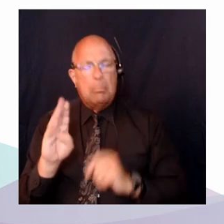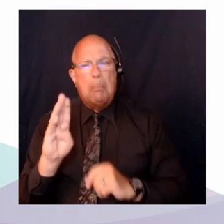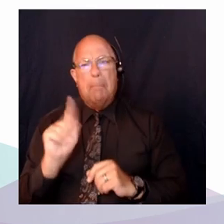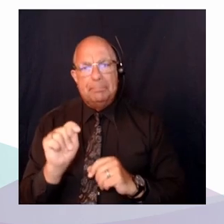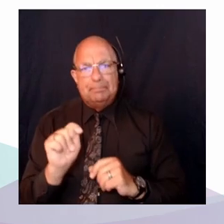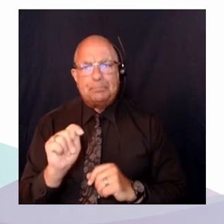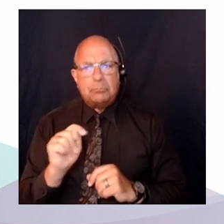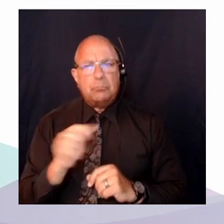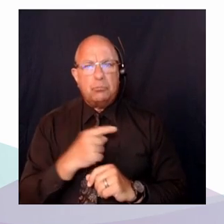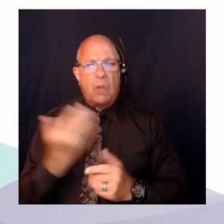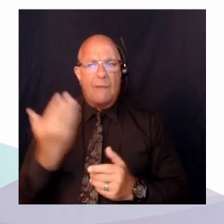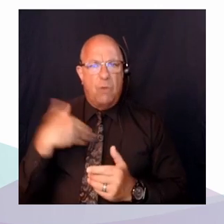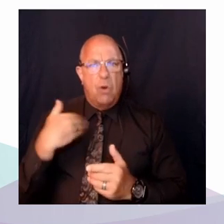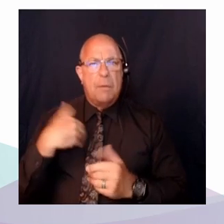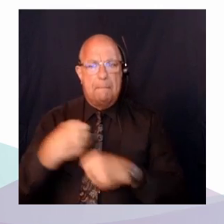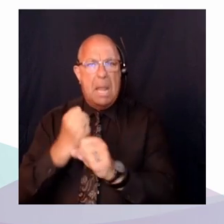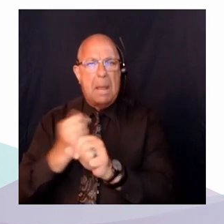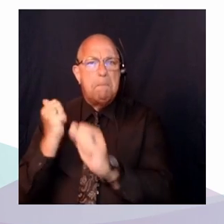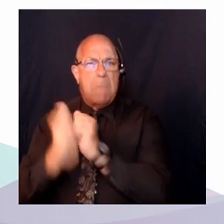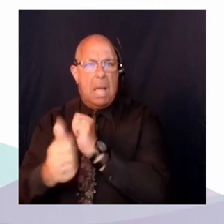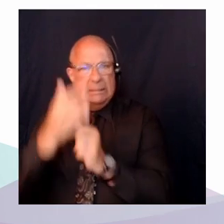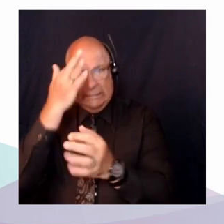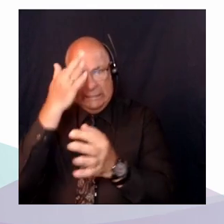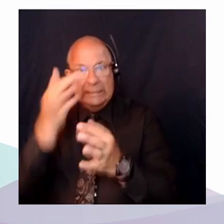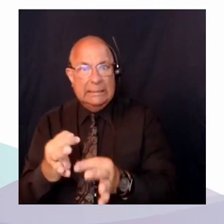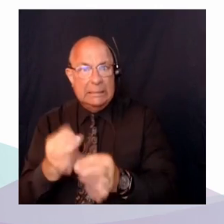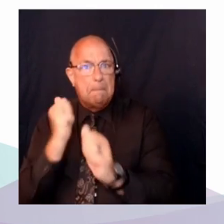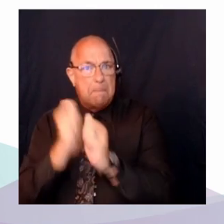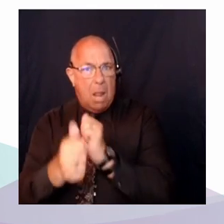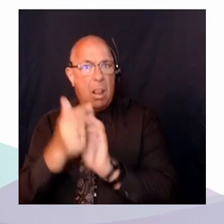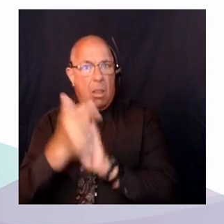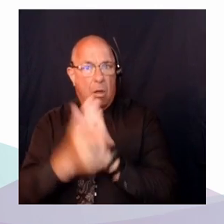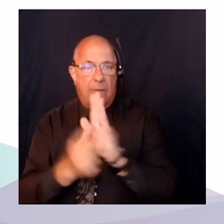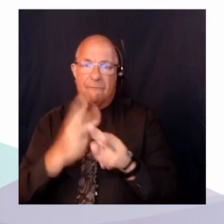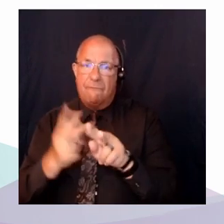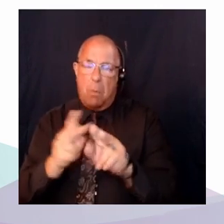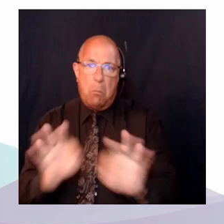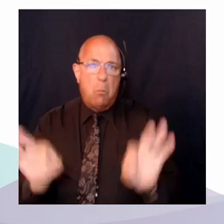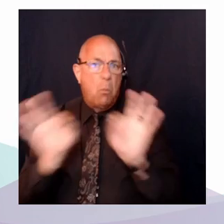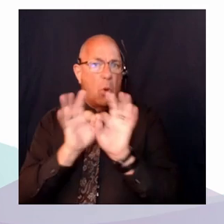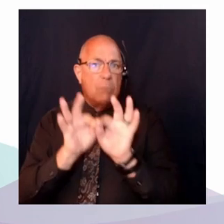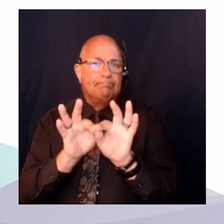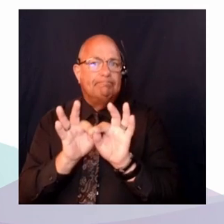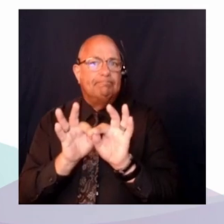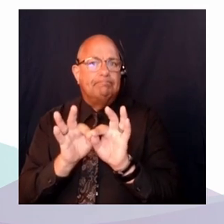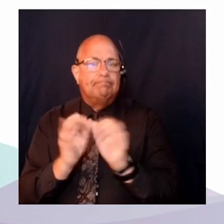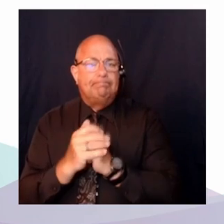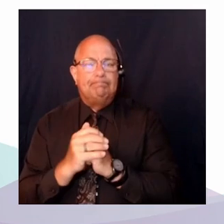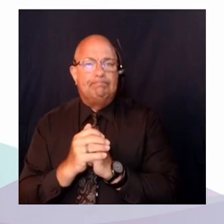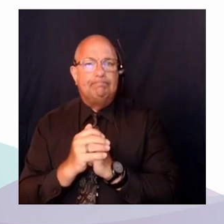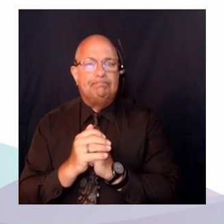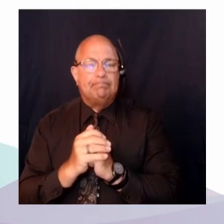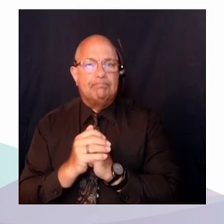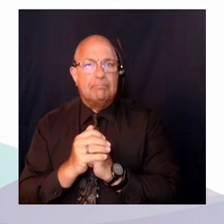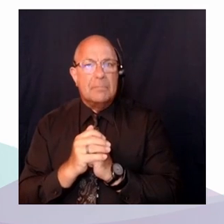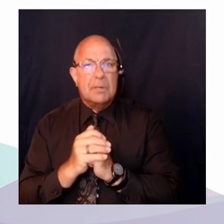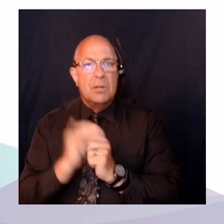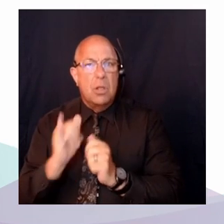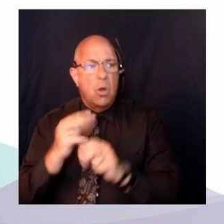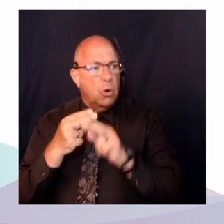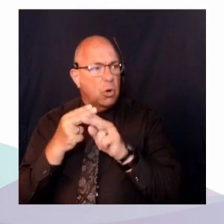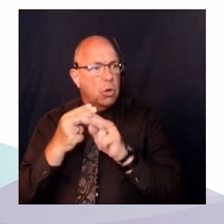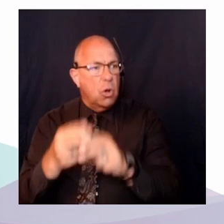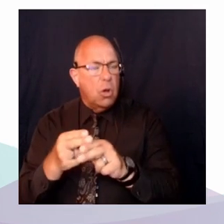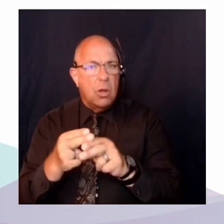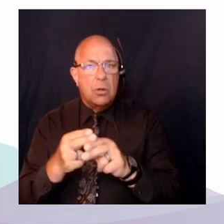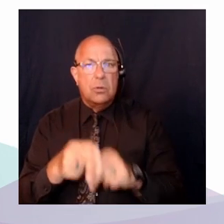extrêmement importante, l'affaire Doucet-Boudreau. Et dans cette décision, en